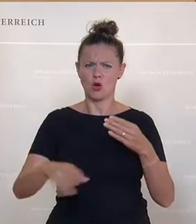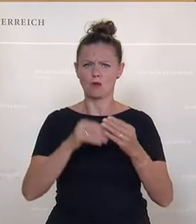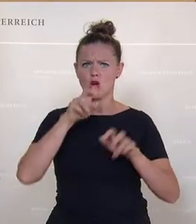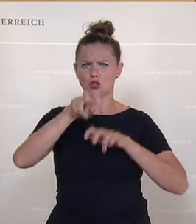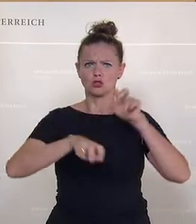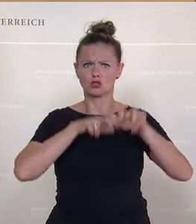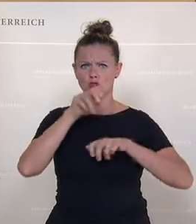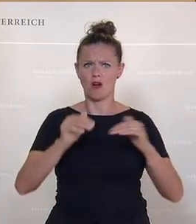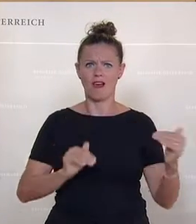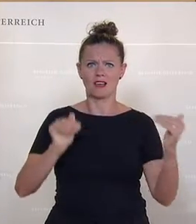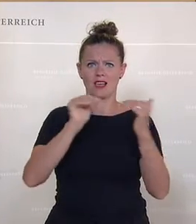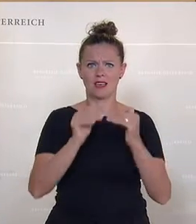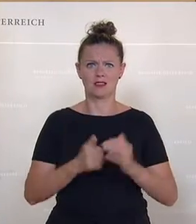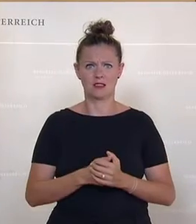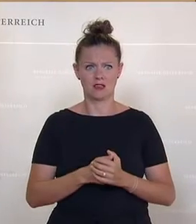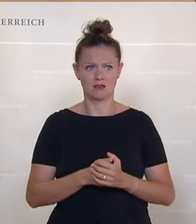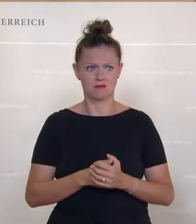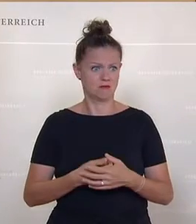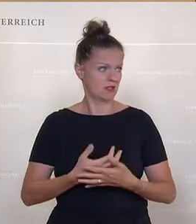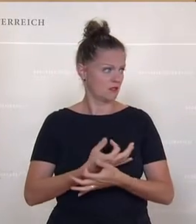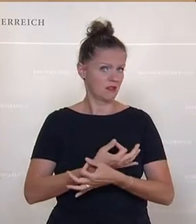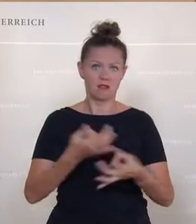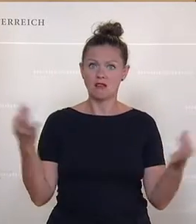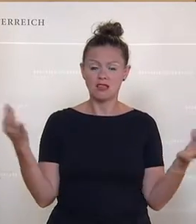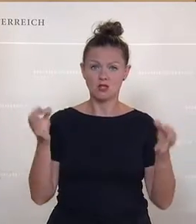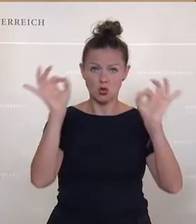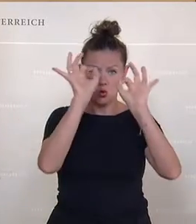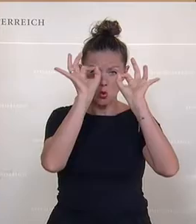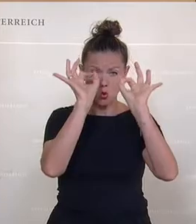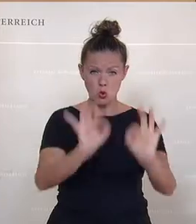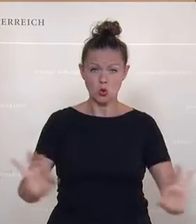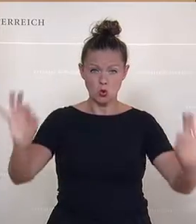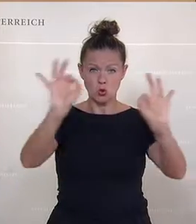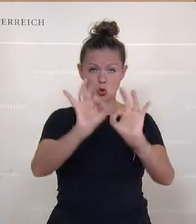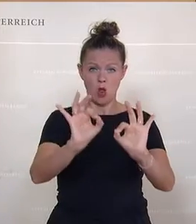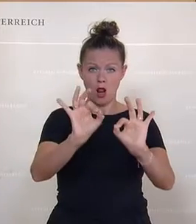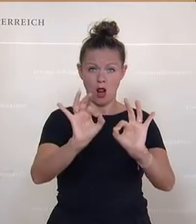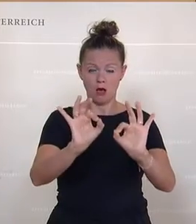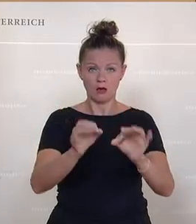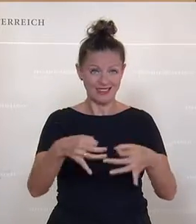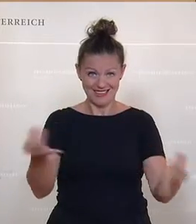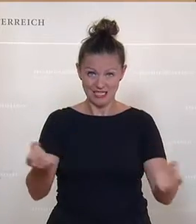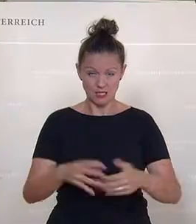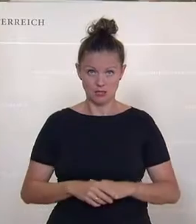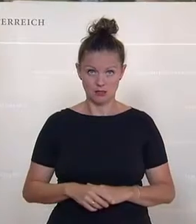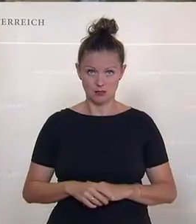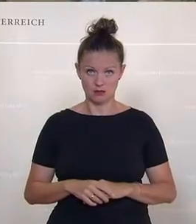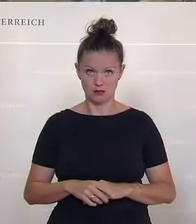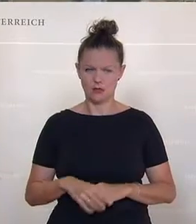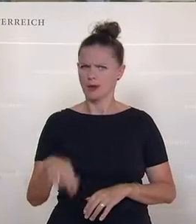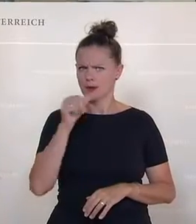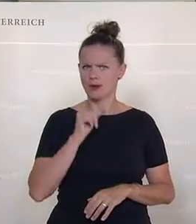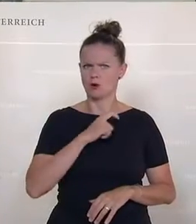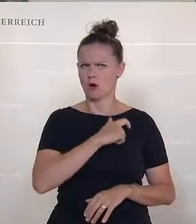McKinsey-Sprech von Herrn Schwarz, aber nichts zur Steuergerechtigkeit. Keine einzige Frage wird beantwortet. Die Grünen